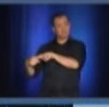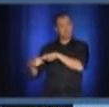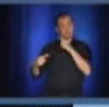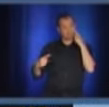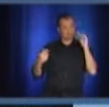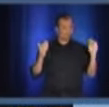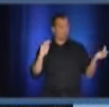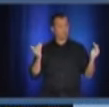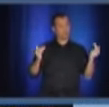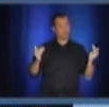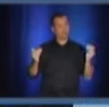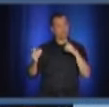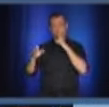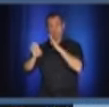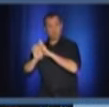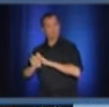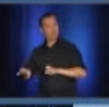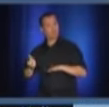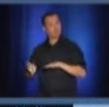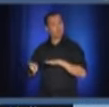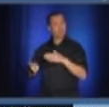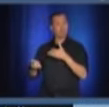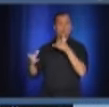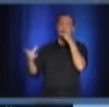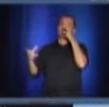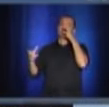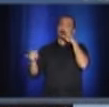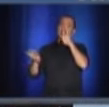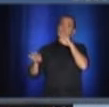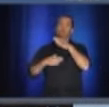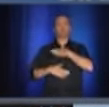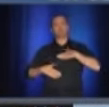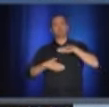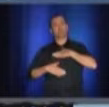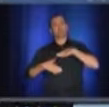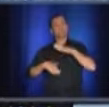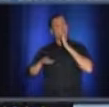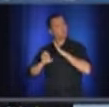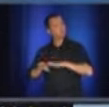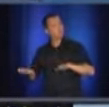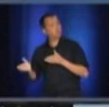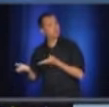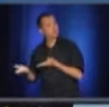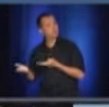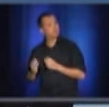qu'on ne va pas faire des embrassades à l'opéra, n'est-ce pas? Les gens ne vont pas commencer à s'étreindre.